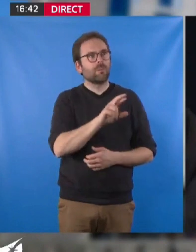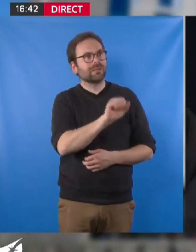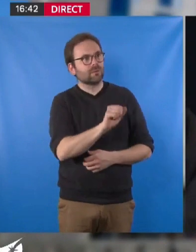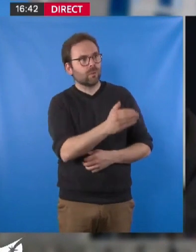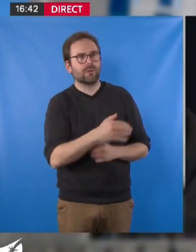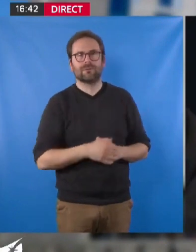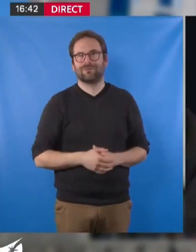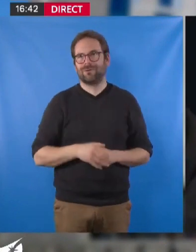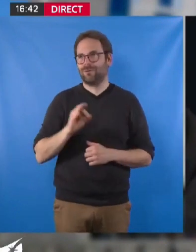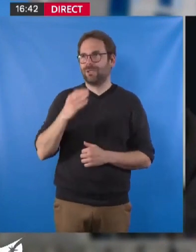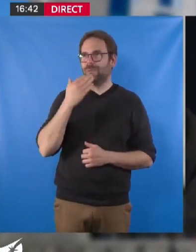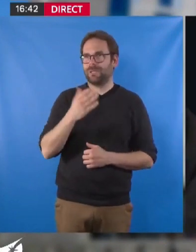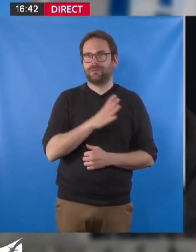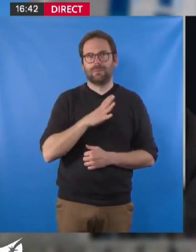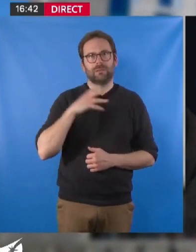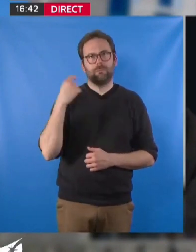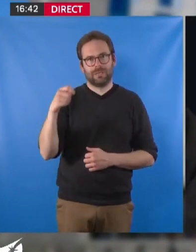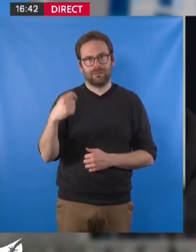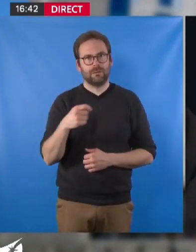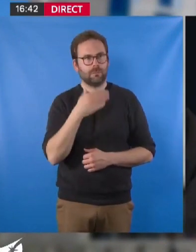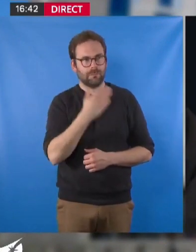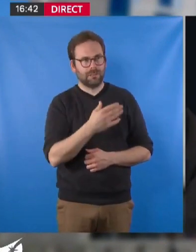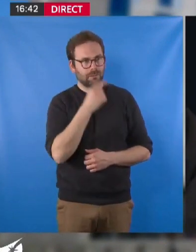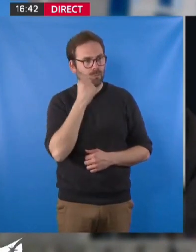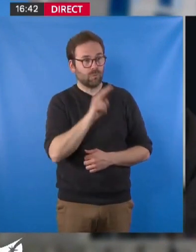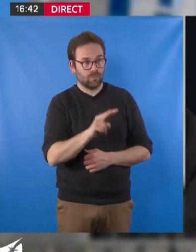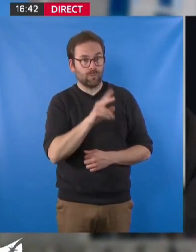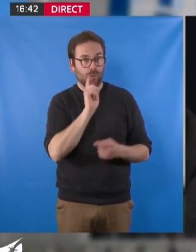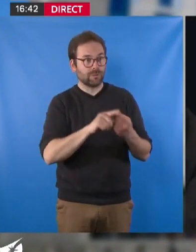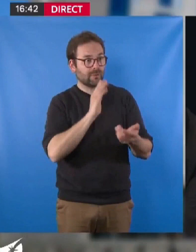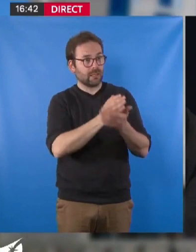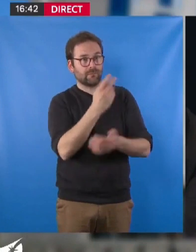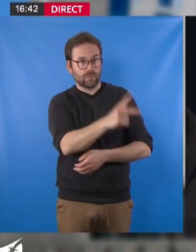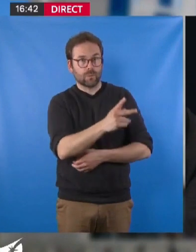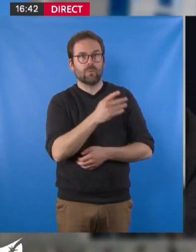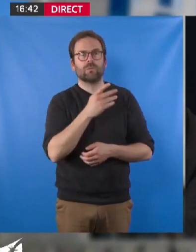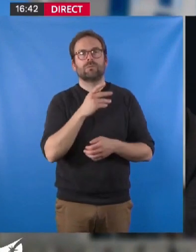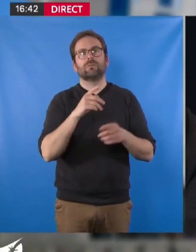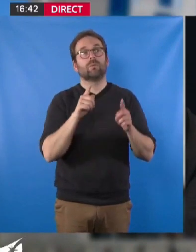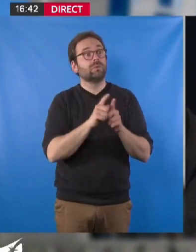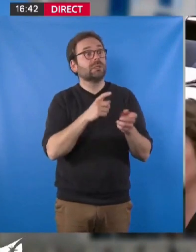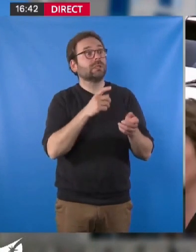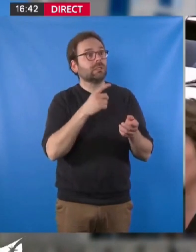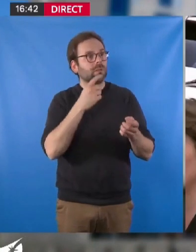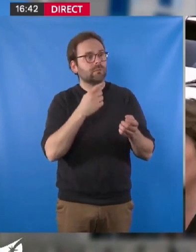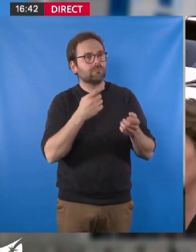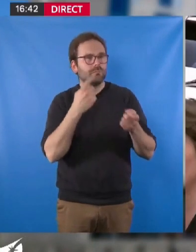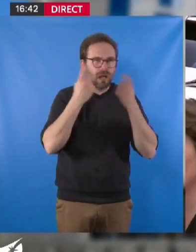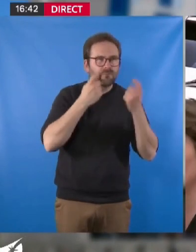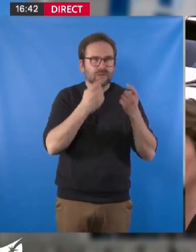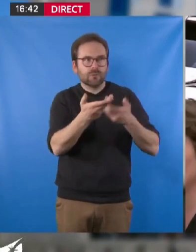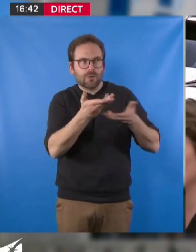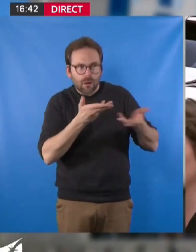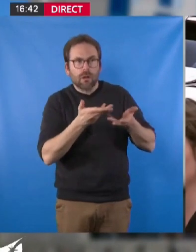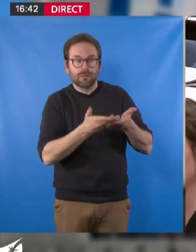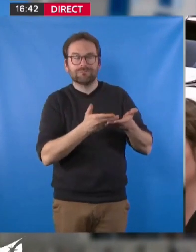Oui, merci Madame la Présidente, merci Monsieur Vouselot pour votre intervention et vos interrogations. Effectivement, comme vous